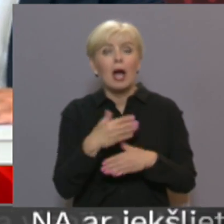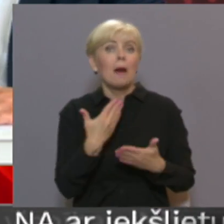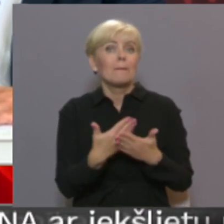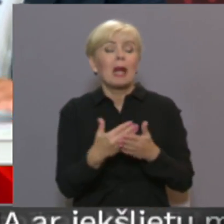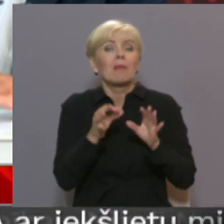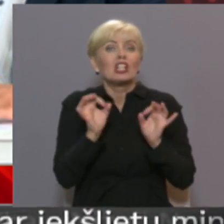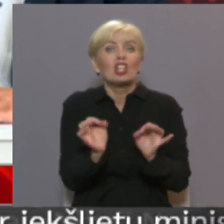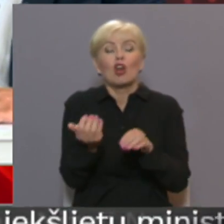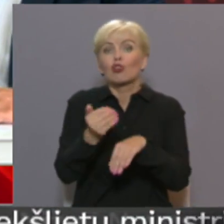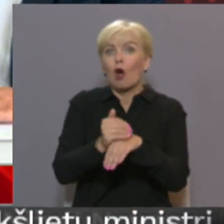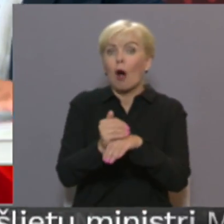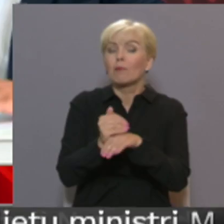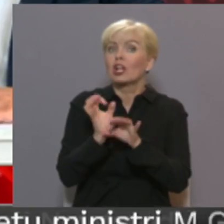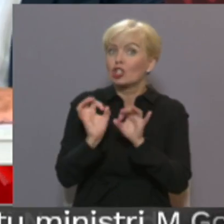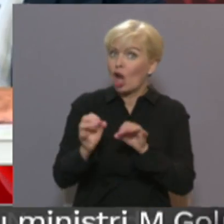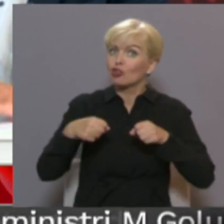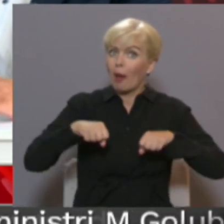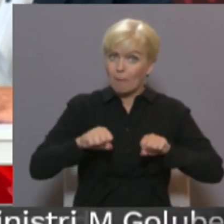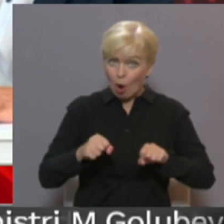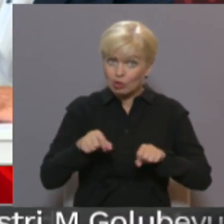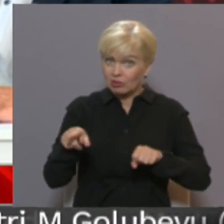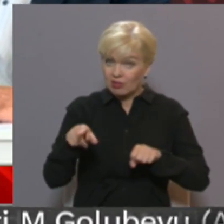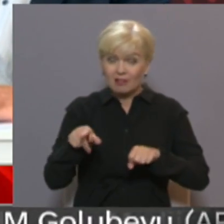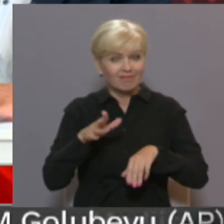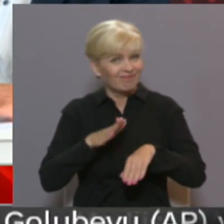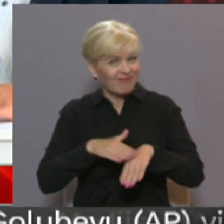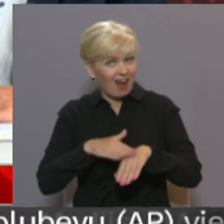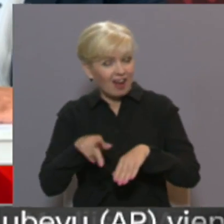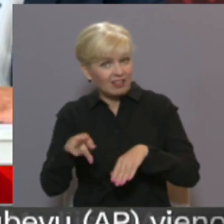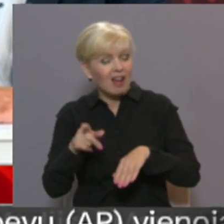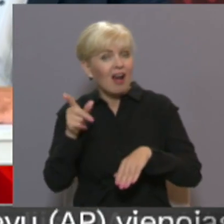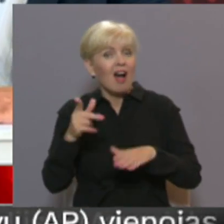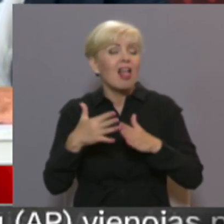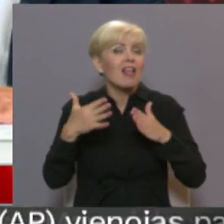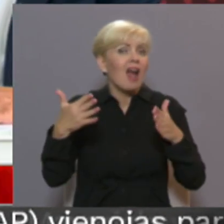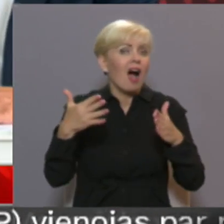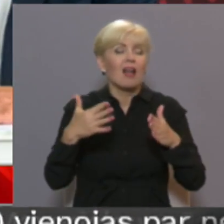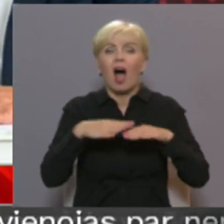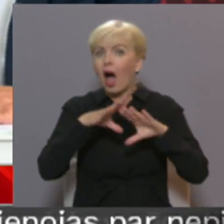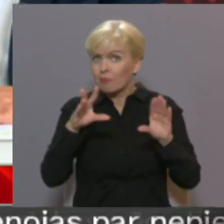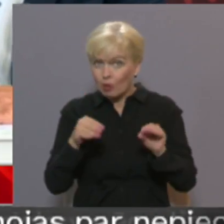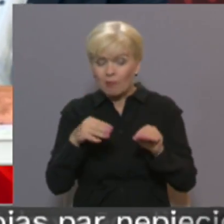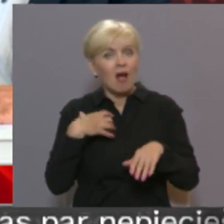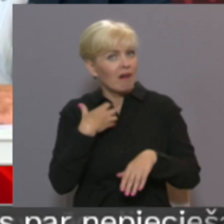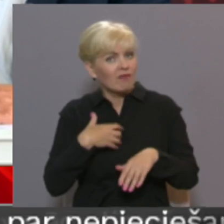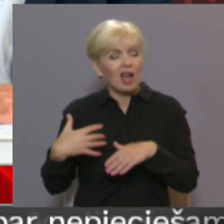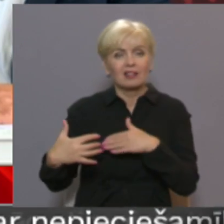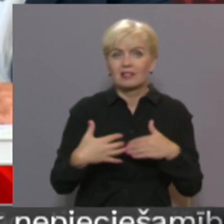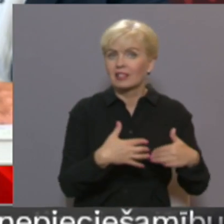runājam tieši konkrēti, vai motocikli ir tie, kas rada šo lielāko un cik lielā apjomā, vai to mums vajadzētu cīnīties.